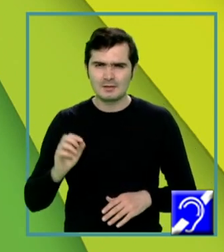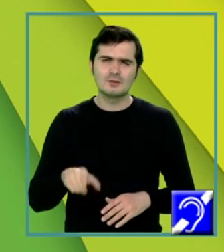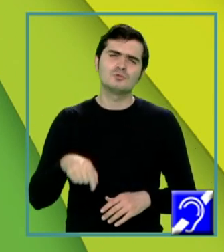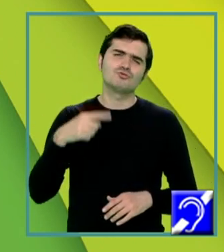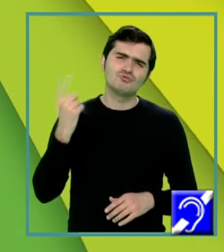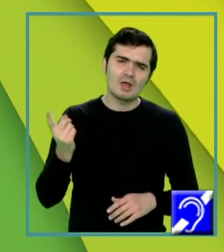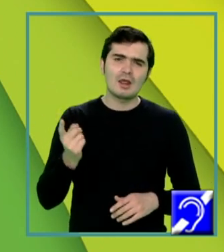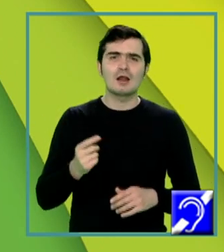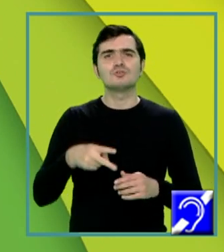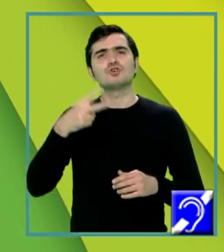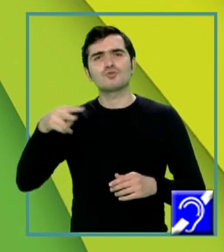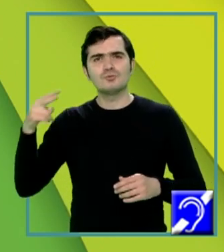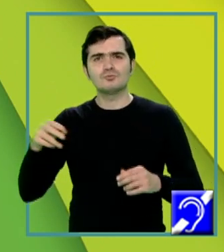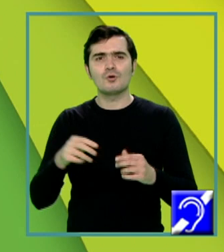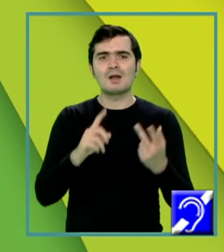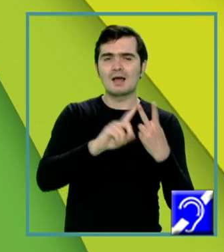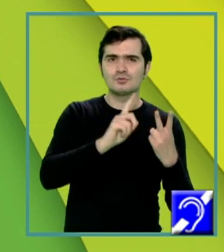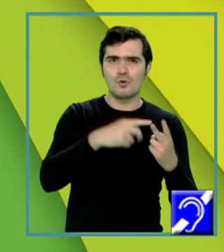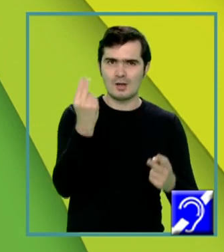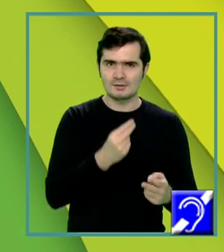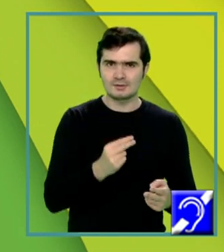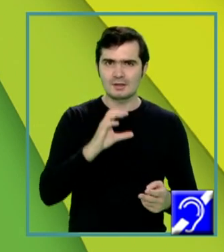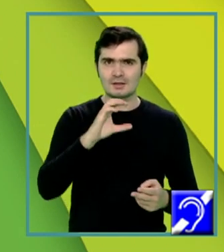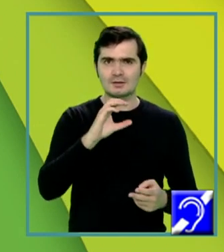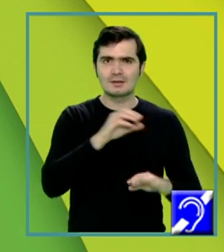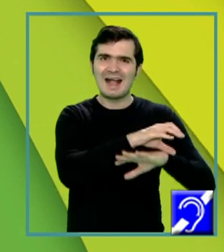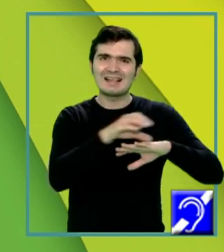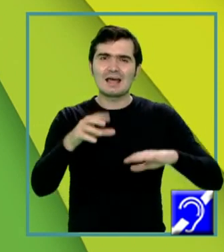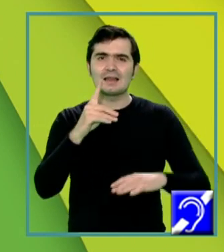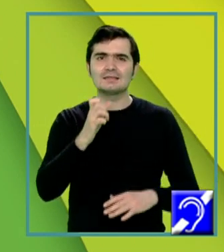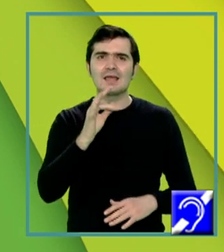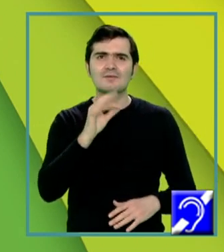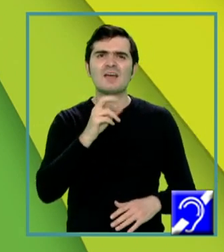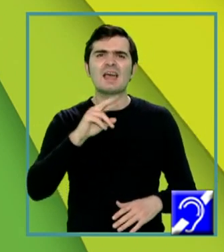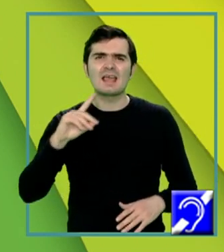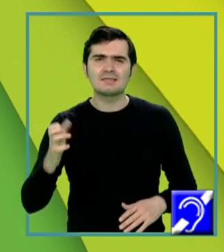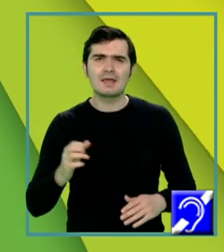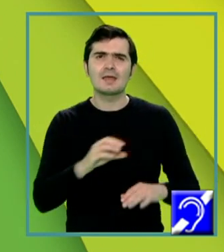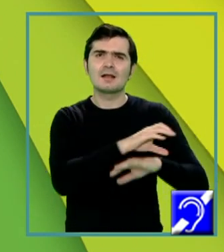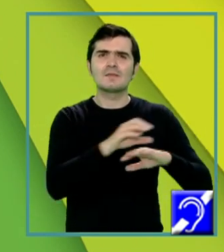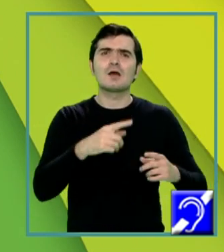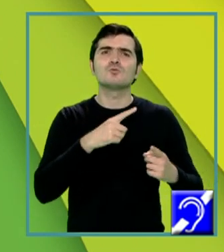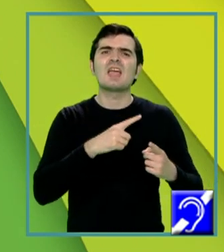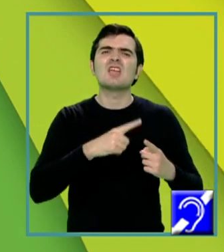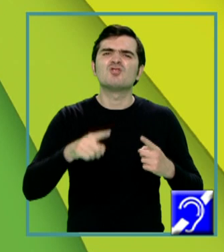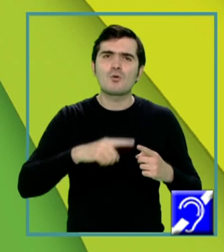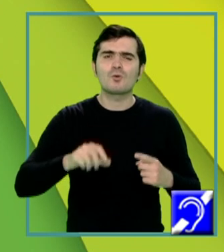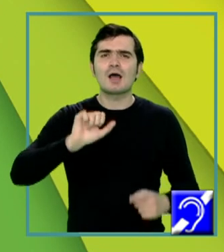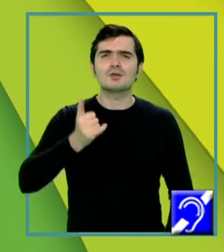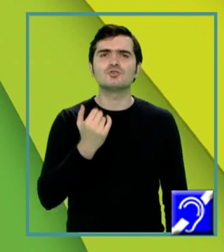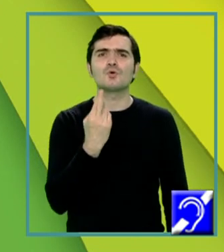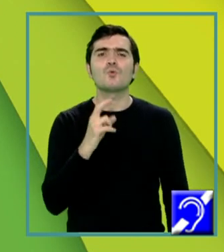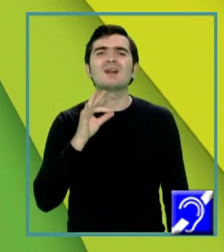le continuăm în figura 2, canalele deferente, canalele ejaculatorii și uretra. Organele